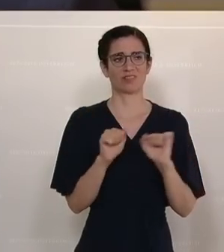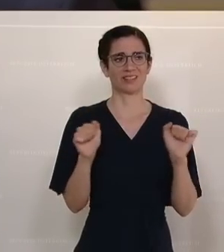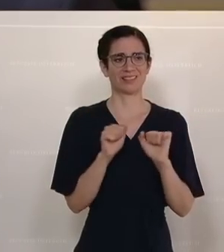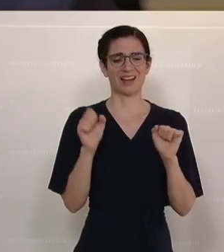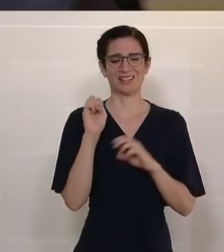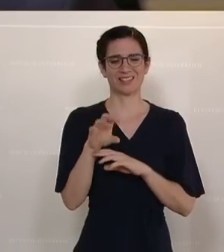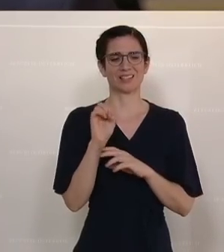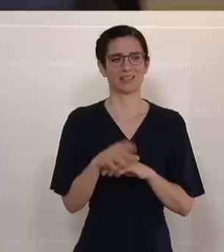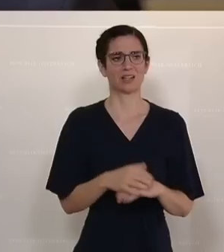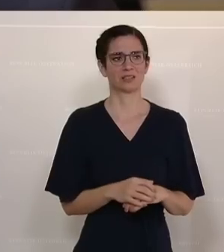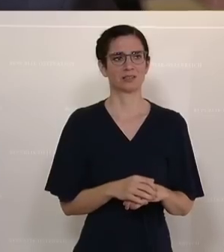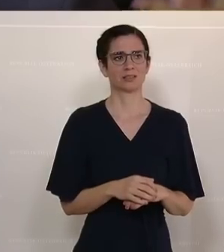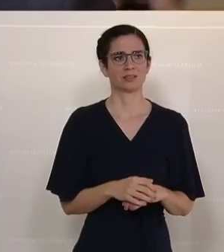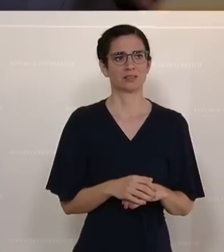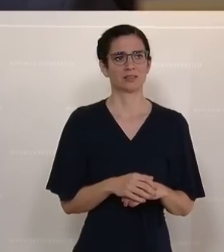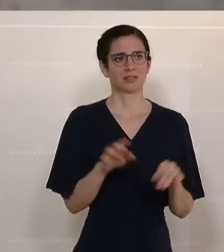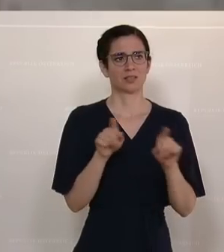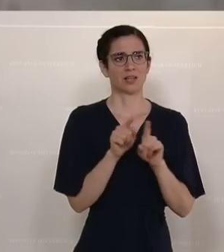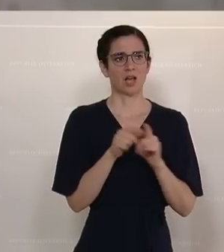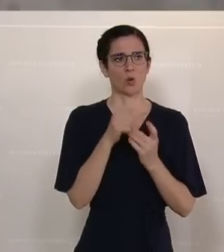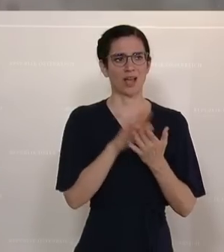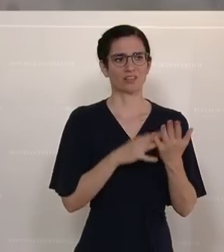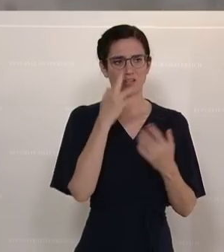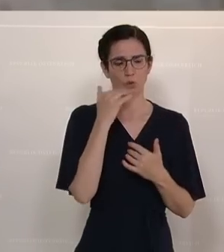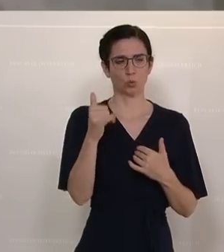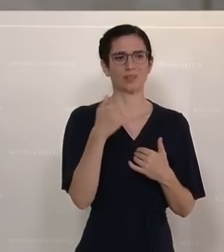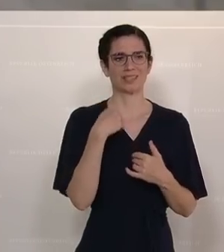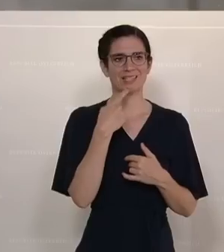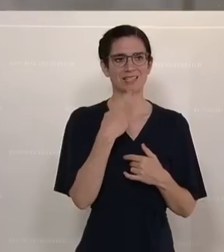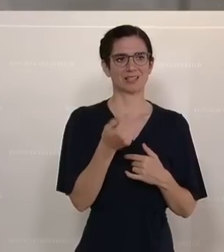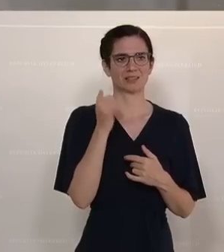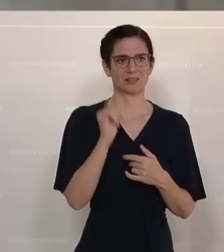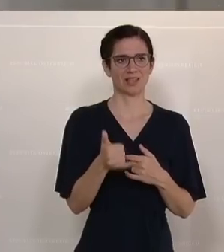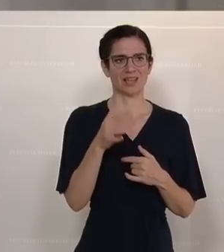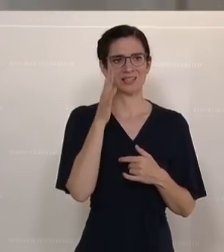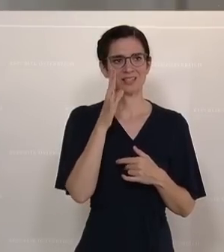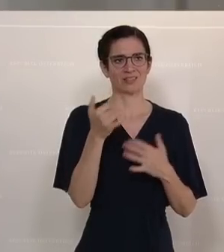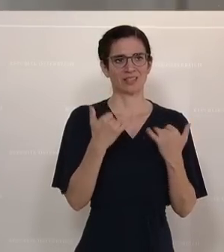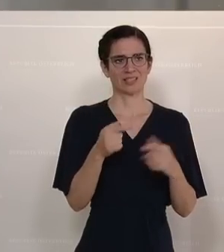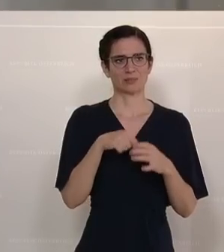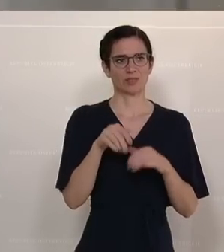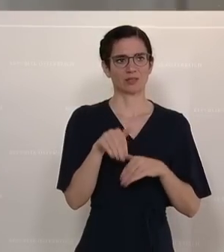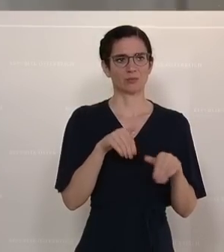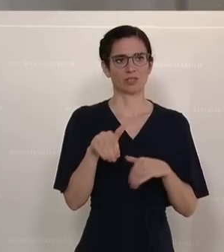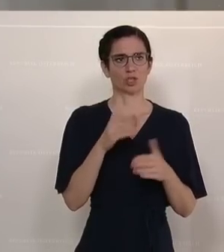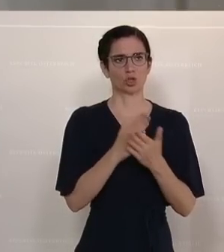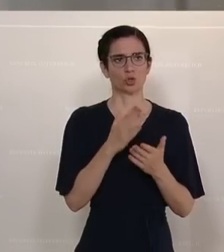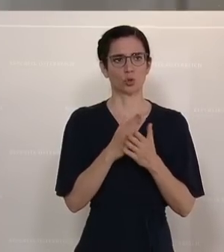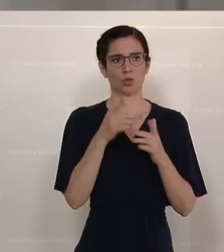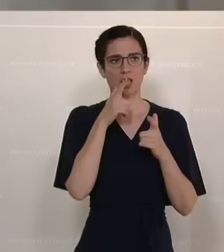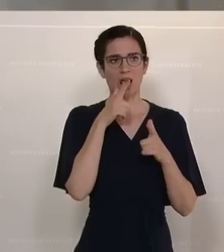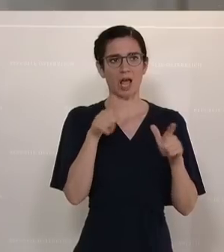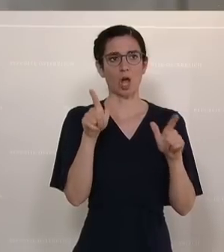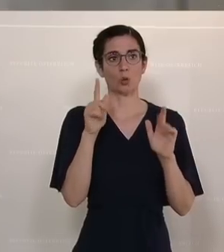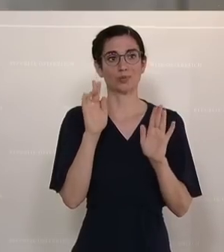Signale. Und Sie haben auch dann Anfang Juni noch gesagt, ja, es wird jetzt im Innenministerium schon laut, also